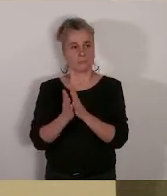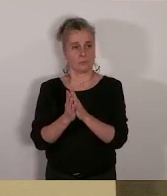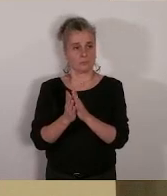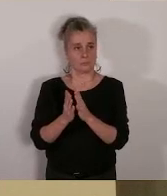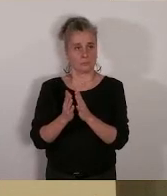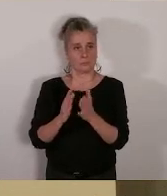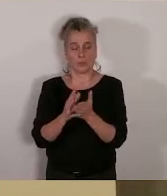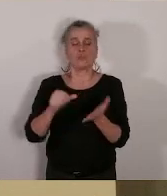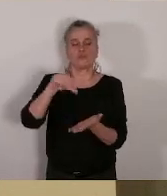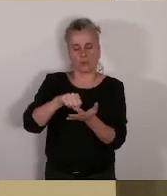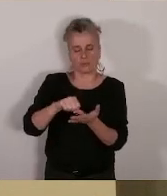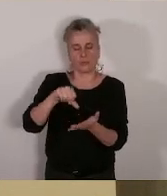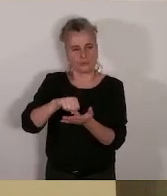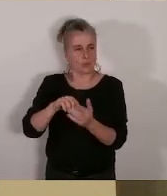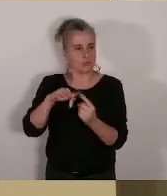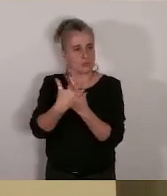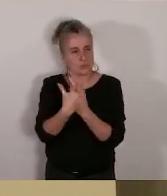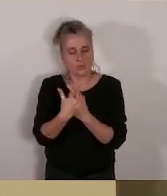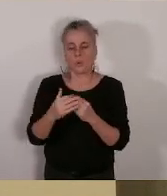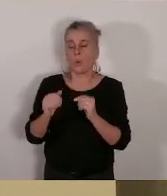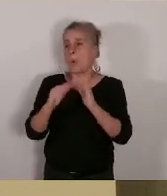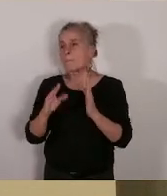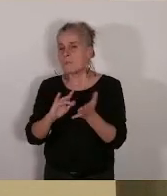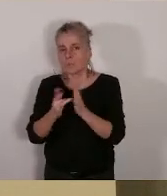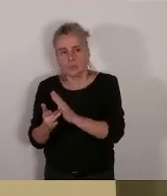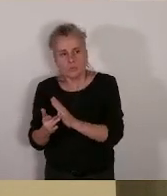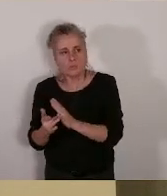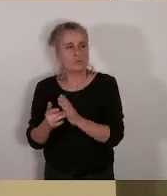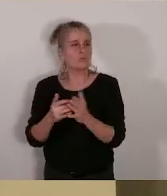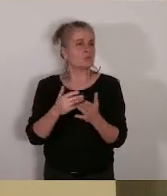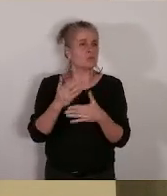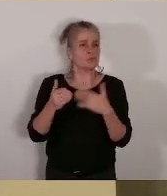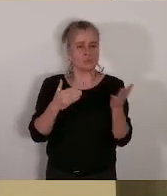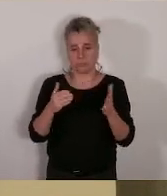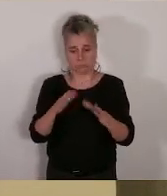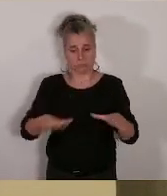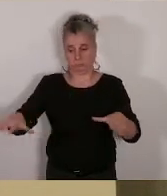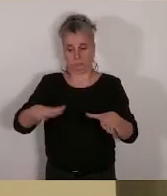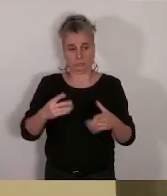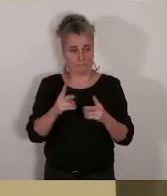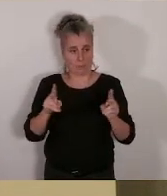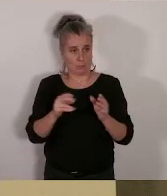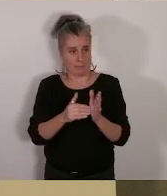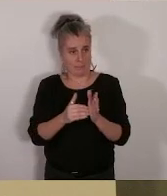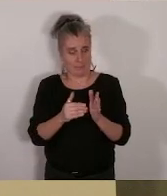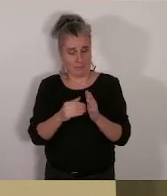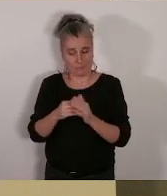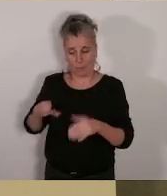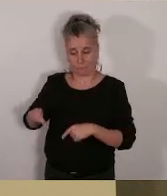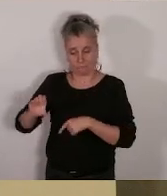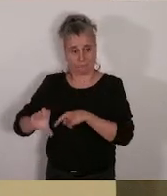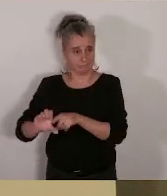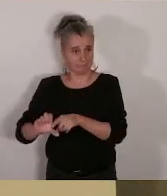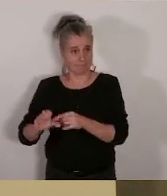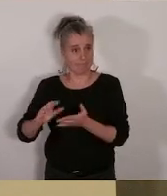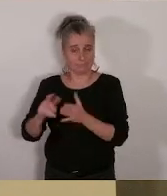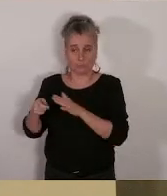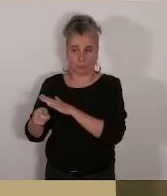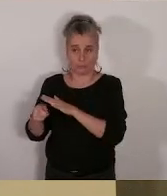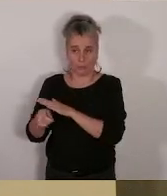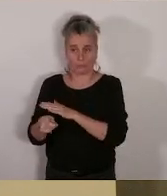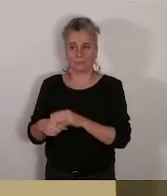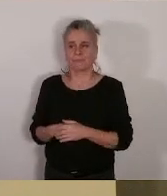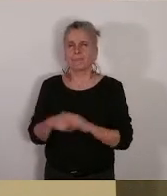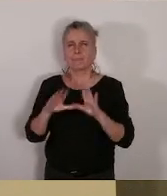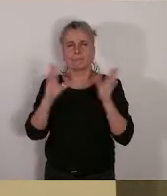différents centres sociaux, notamment des Maisons pour tous à l'échelle de la ville. Donc, pour nos quartiers, on devrait